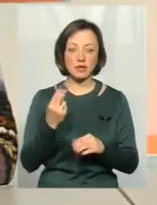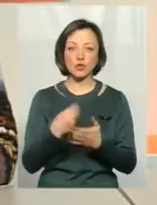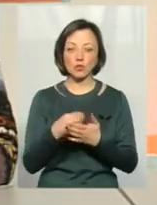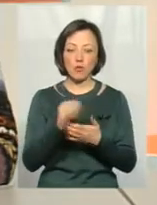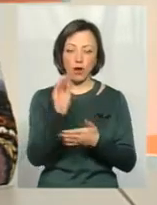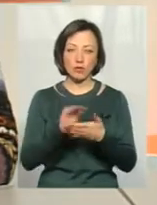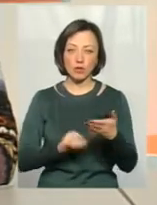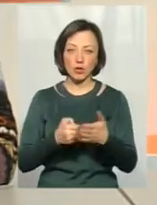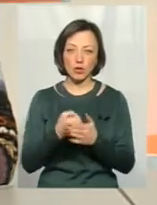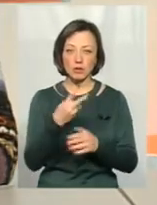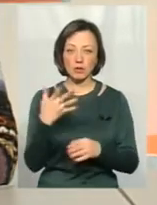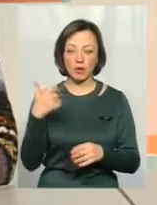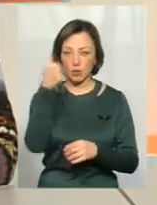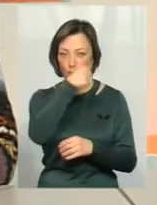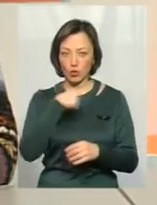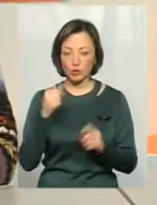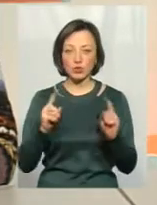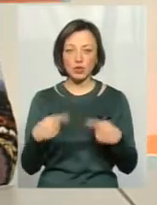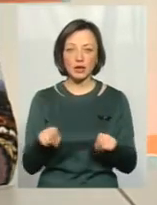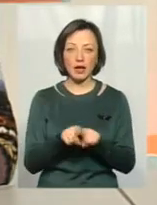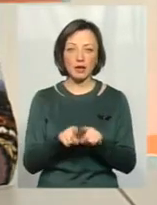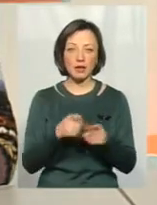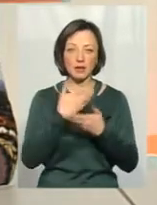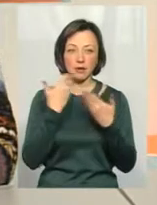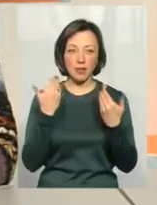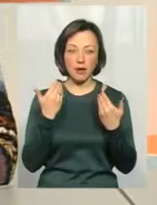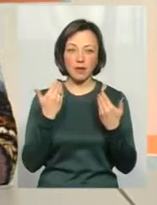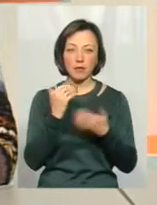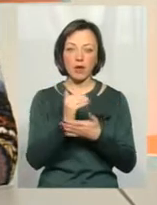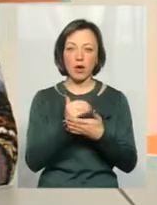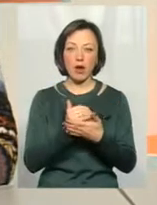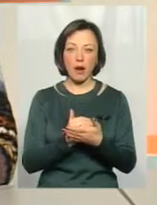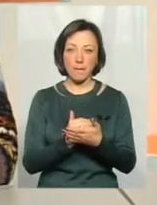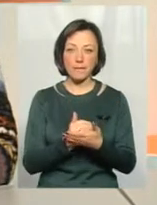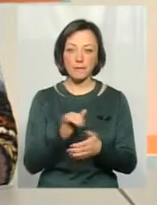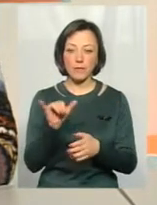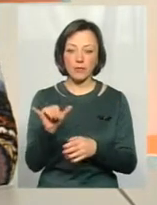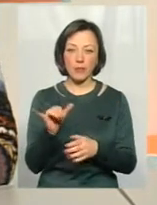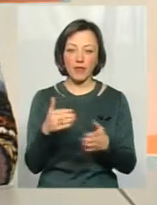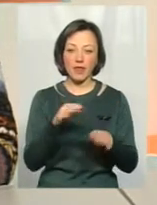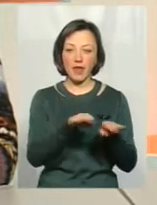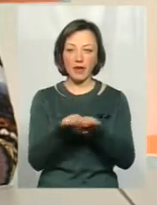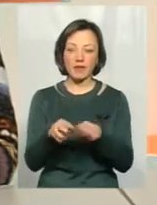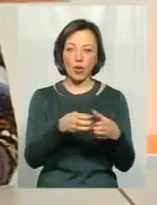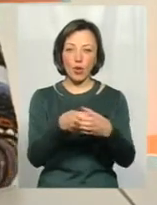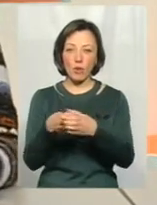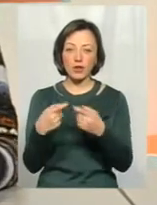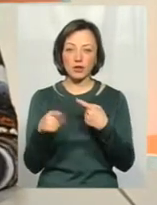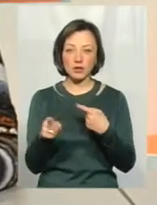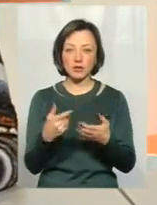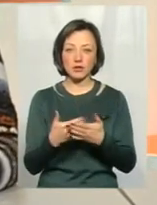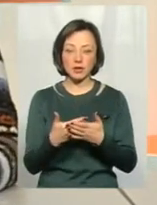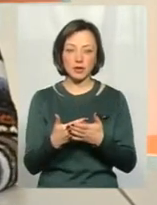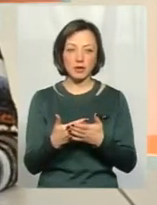розписано до 2025 року. Чому таких немає програм на рідні громад або інших? Також питання